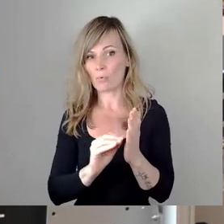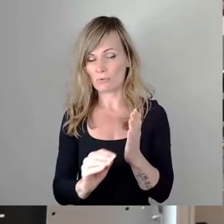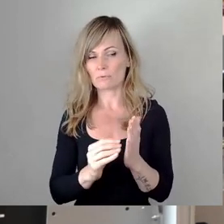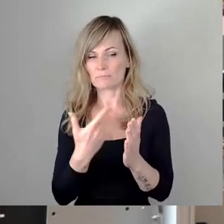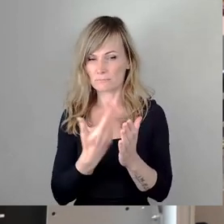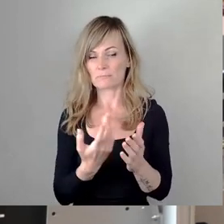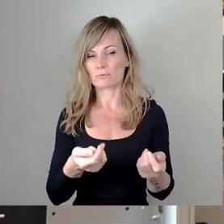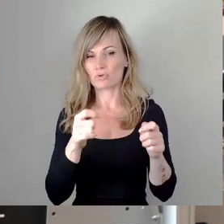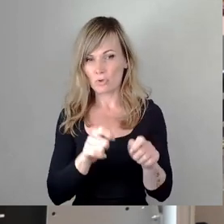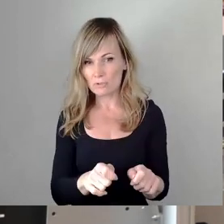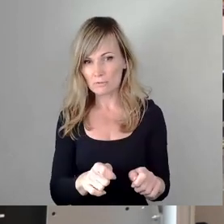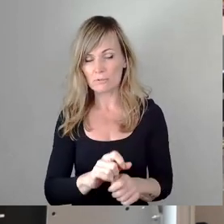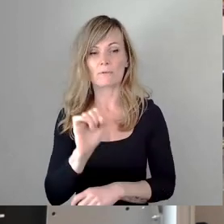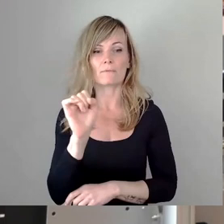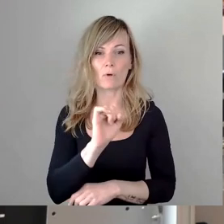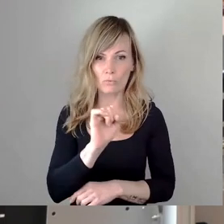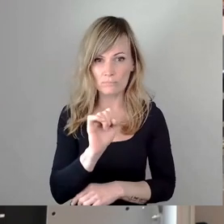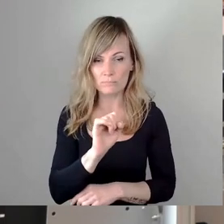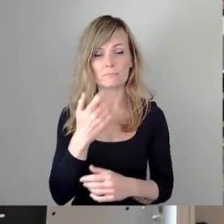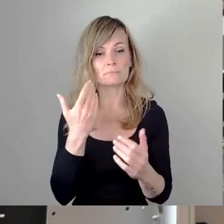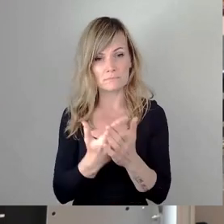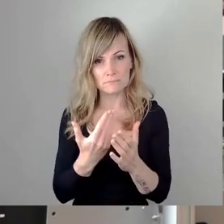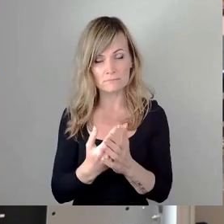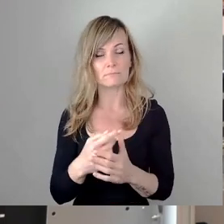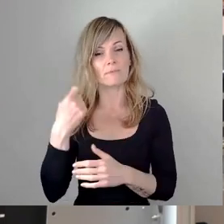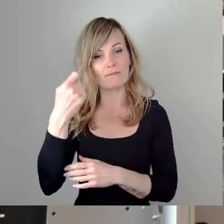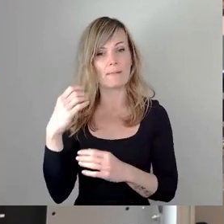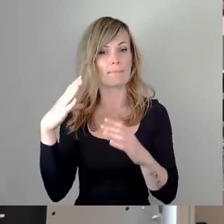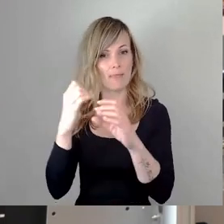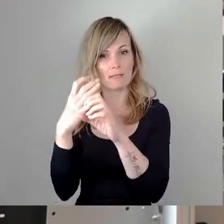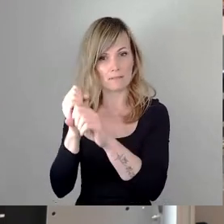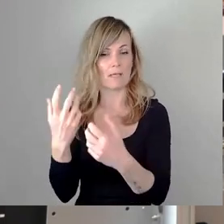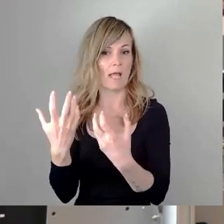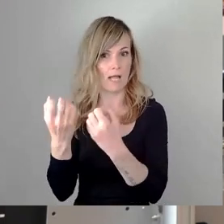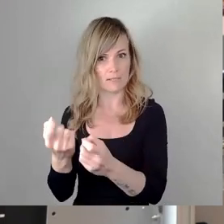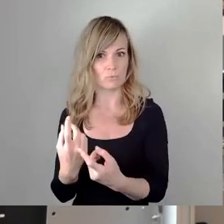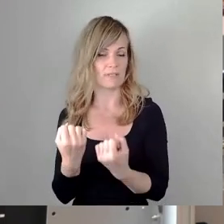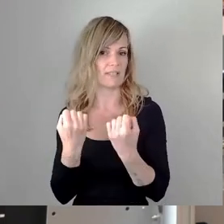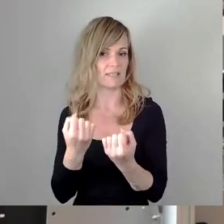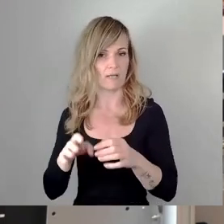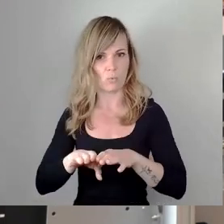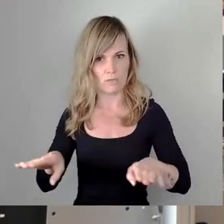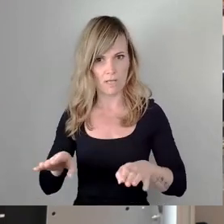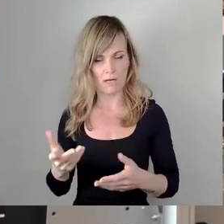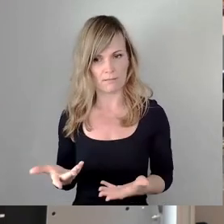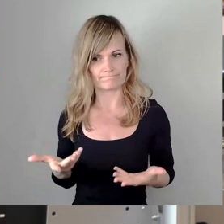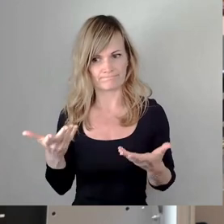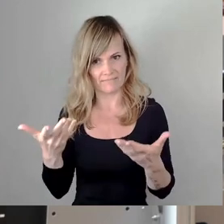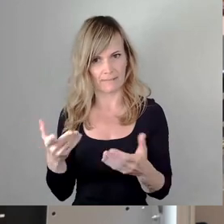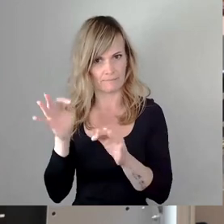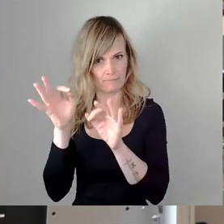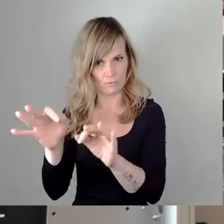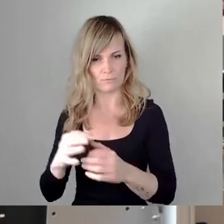Filmnächte zu erhalten und auf eine sichere Grundlage zu stellen. Und jetzt wird hier